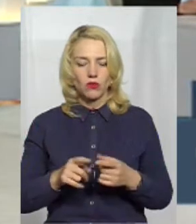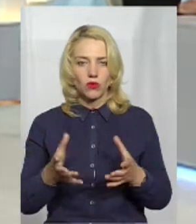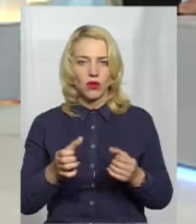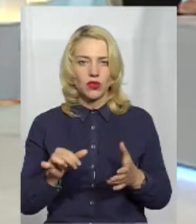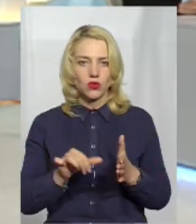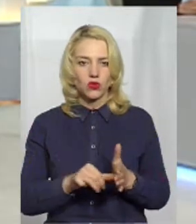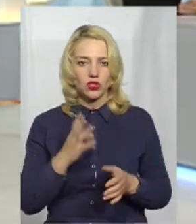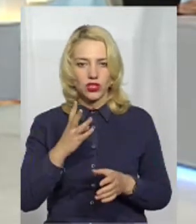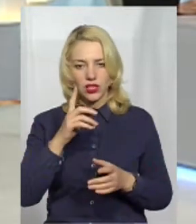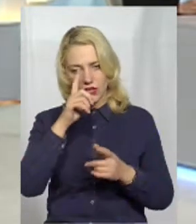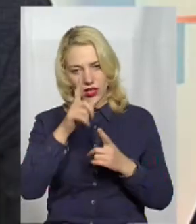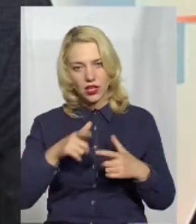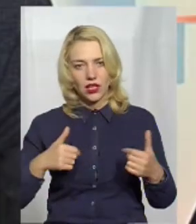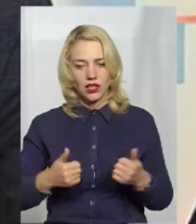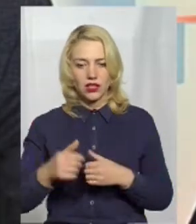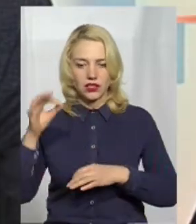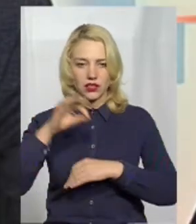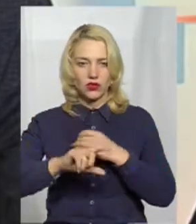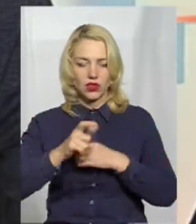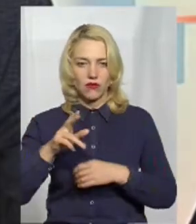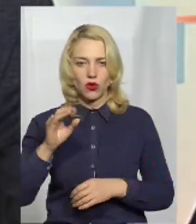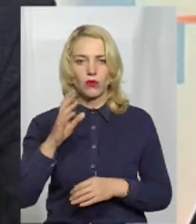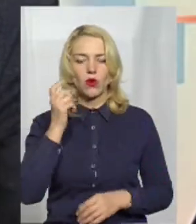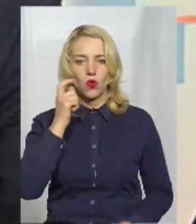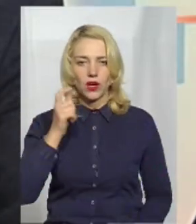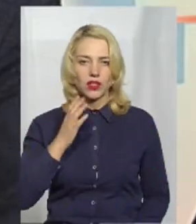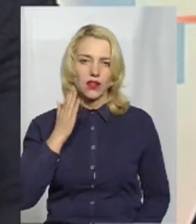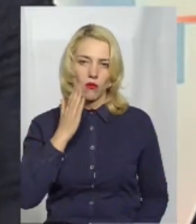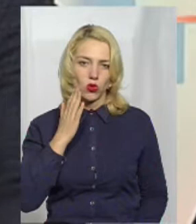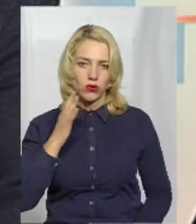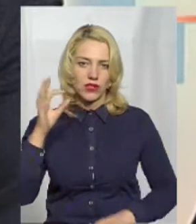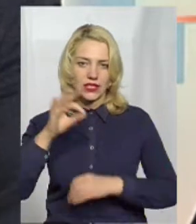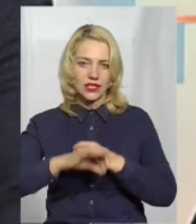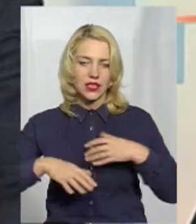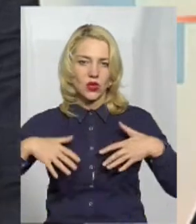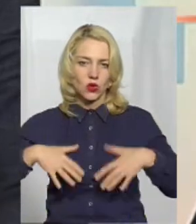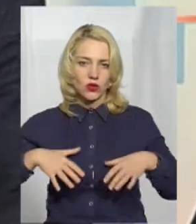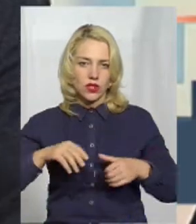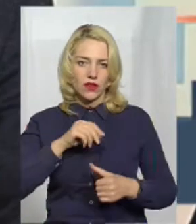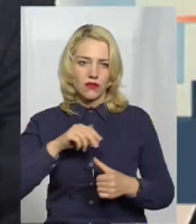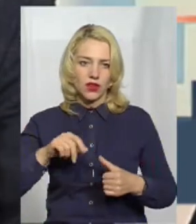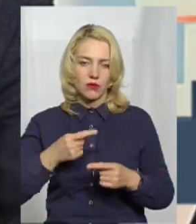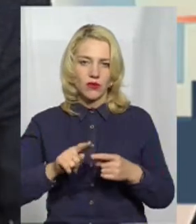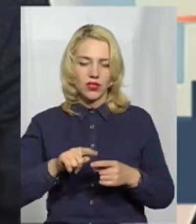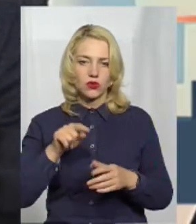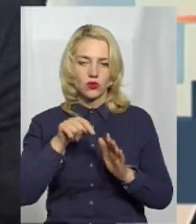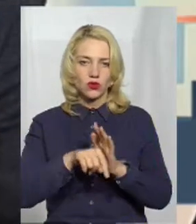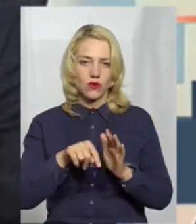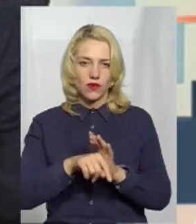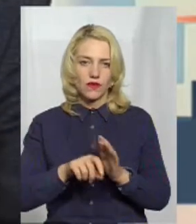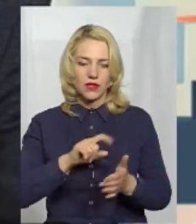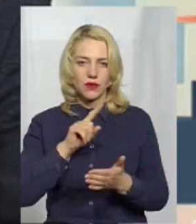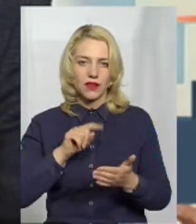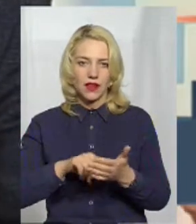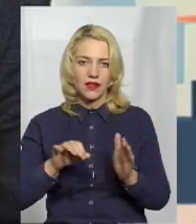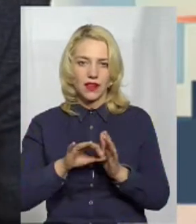чотири країни – Східної Європи, Україна, Молдова, Грузія та Вірменія. Він стосувався питання енергоефективності, енергозбереження і